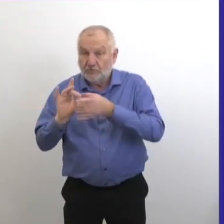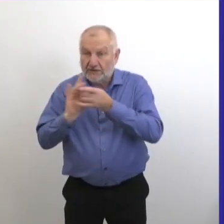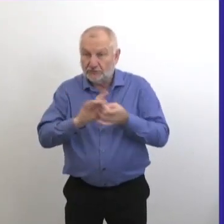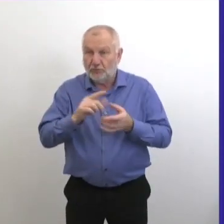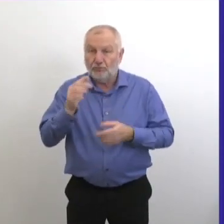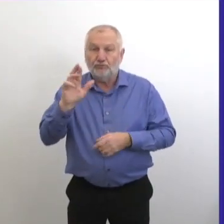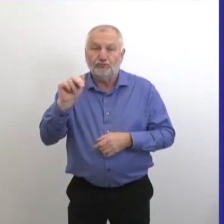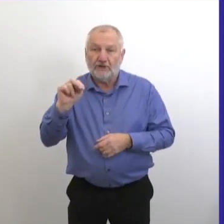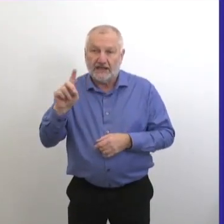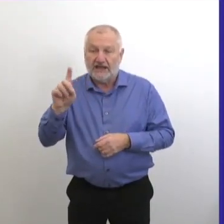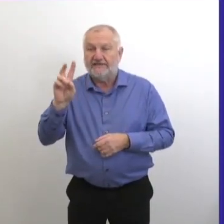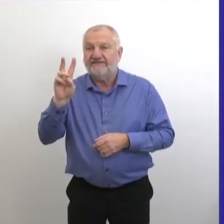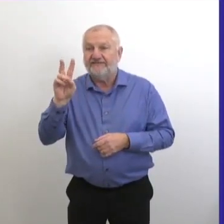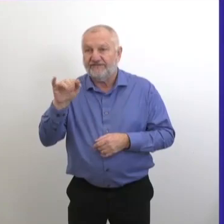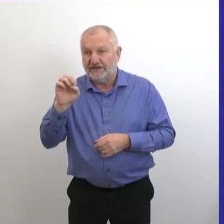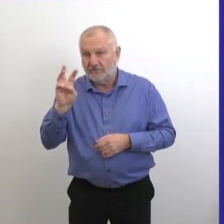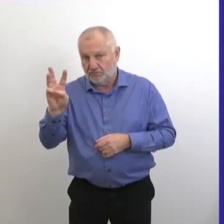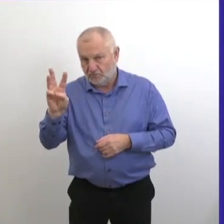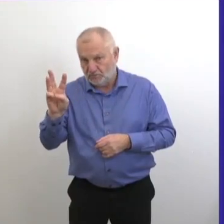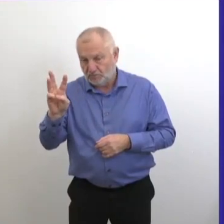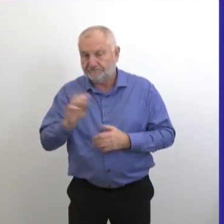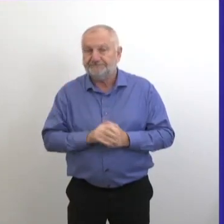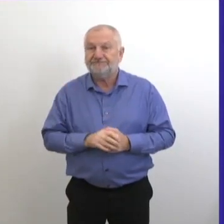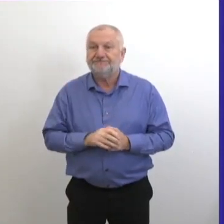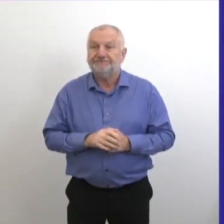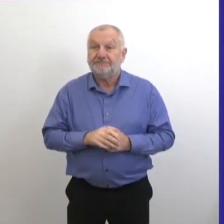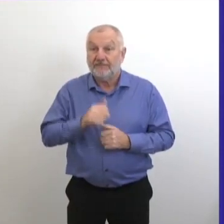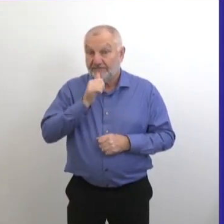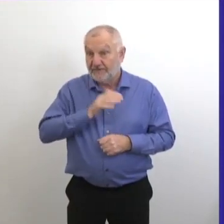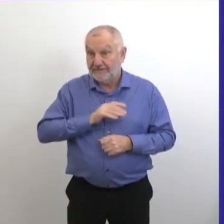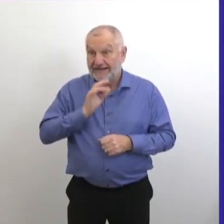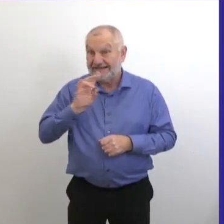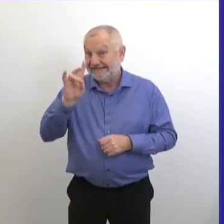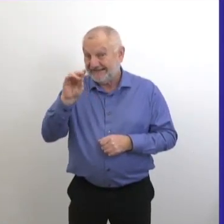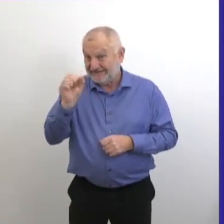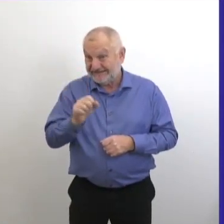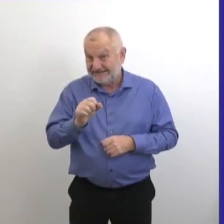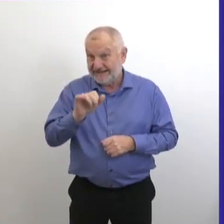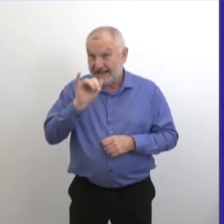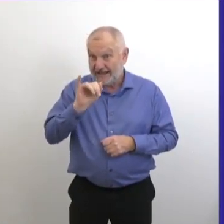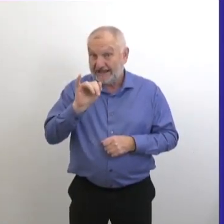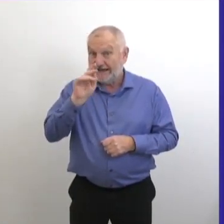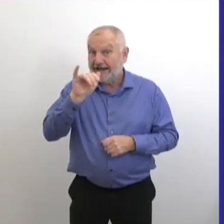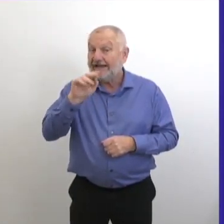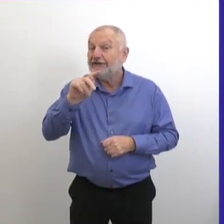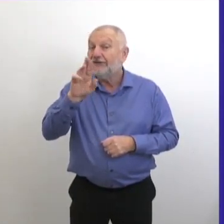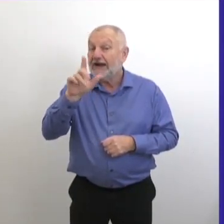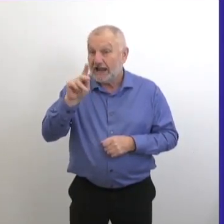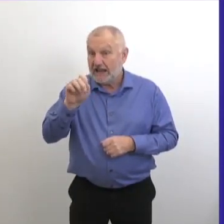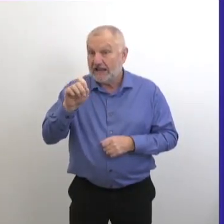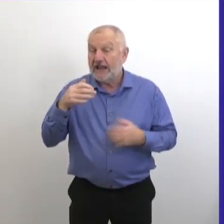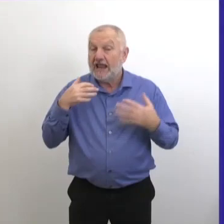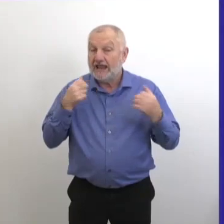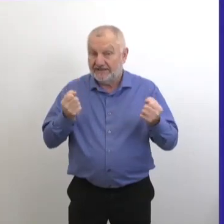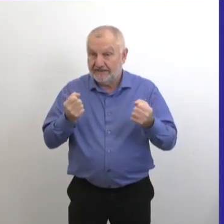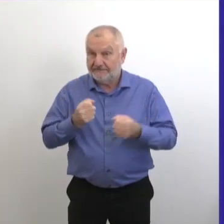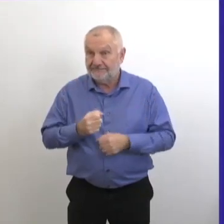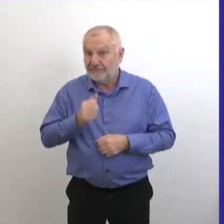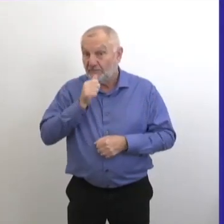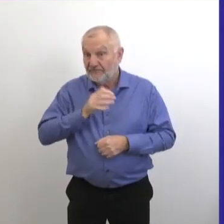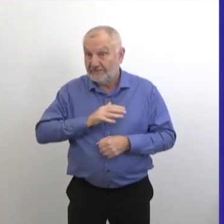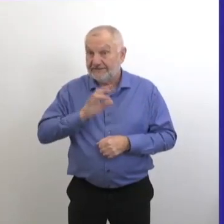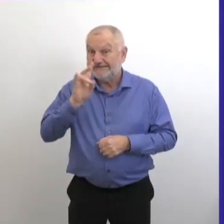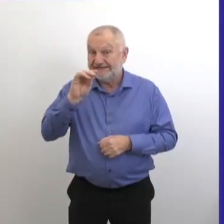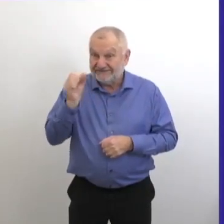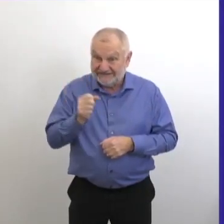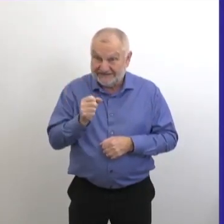à Grandview Personal Care Home, une septuagénaire de la région Entre-les-Lacs, région Est, une septuagénaire de la